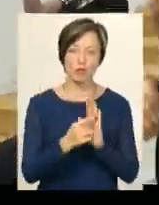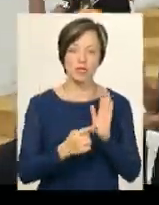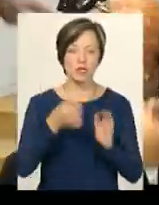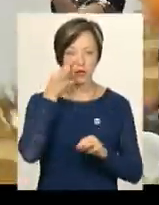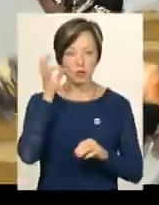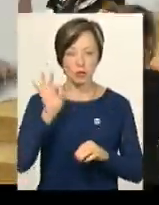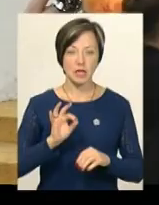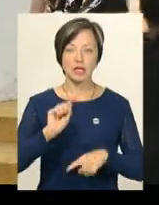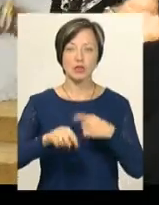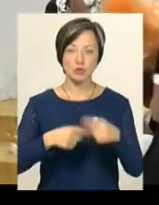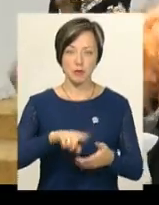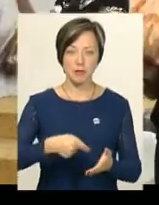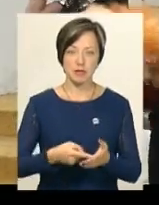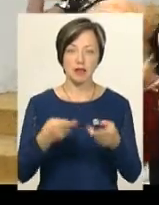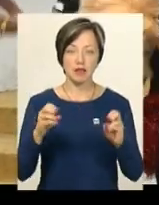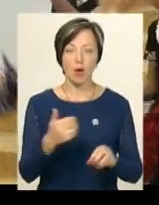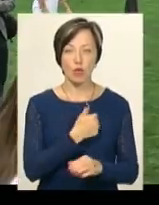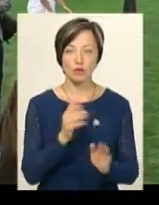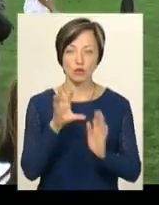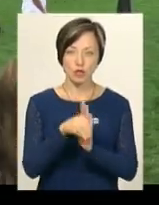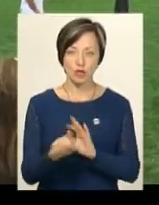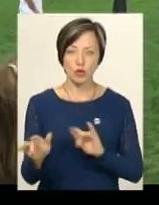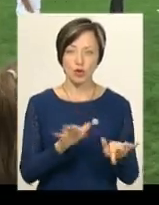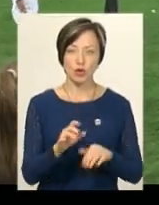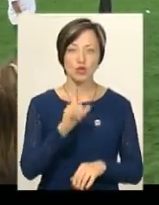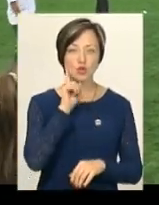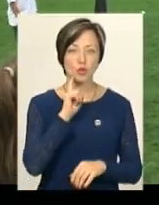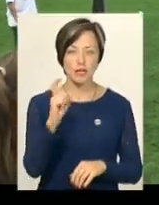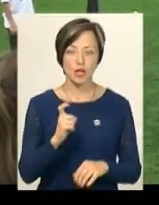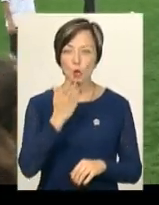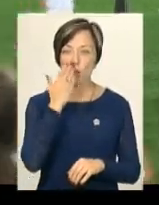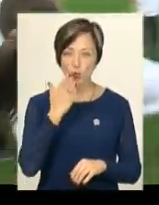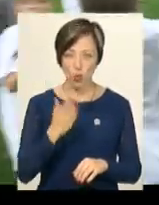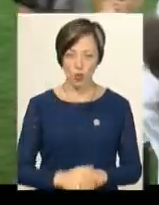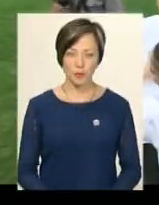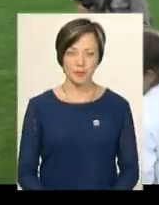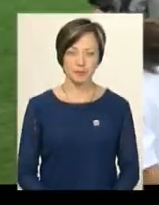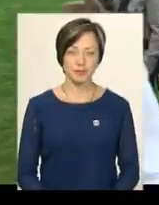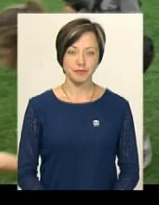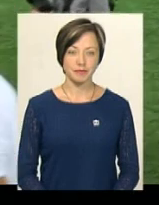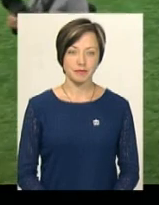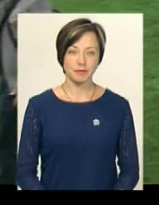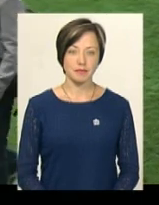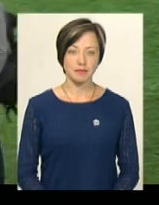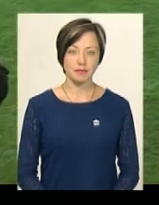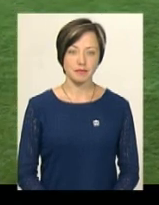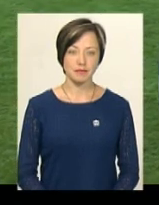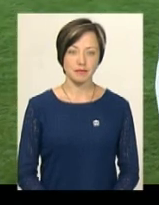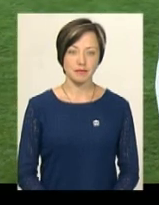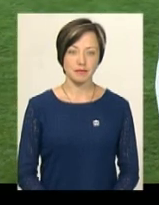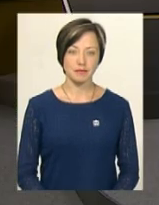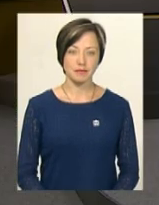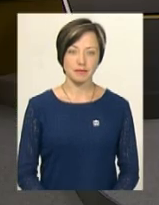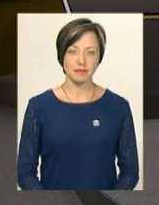досвідом із наступним містом, де хочуть долучитися до руху «Джуніор-Зет» – Ужгородом. Світлана Поробов, Володимир Паламар – Новини, Поділяцентр.